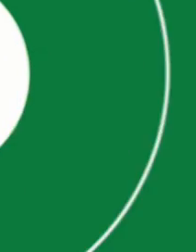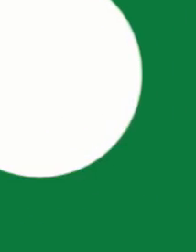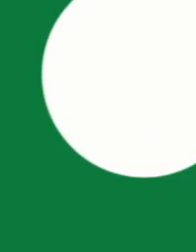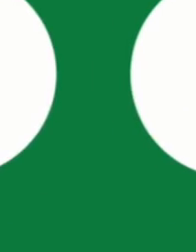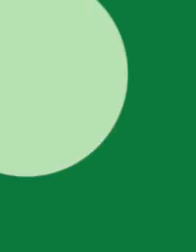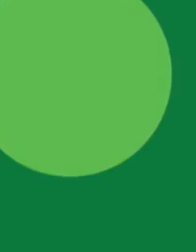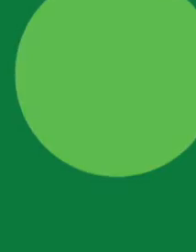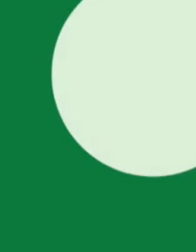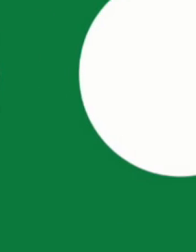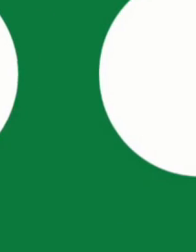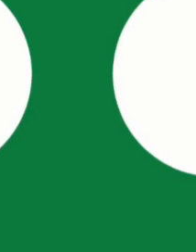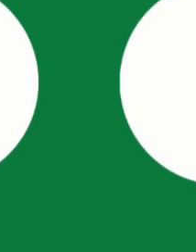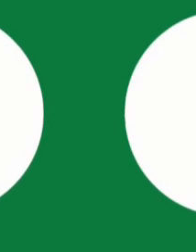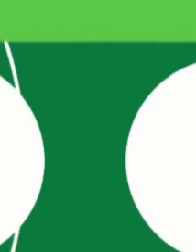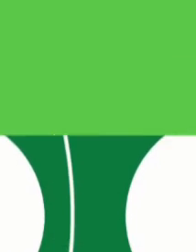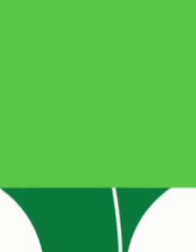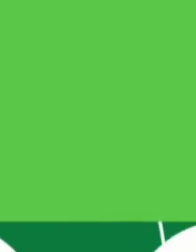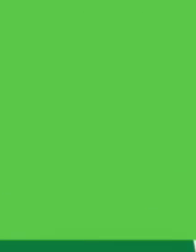Субтитры подогнал «Симон»!